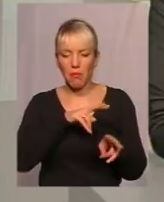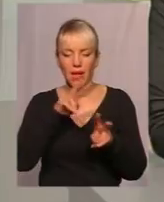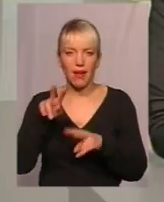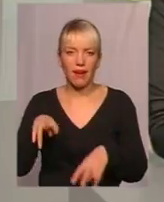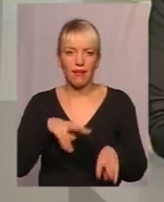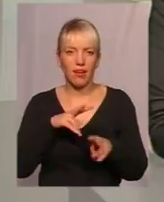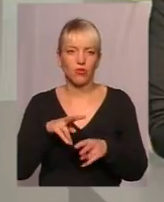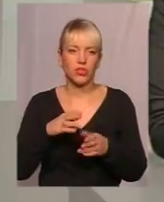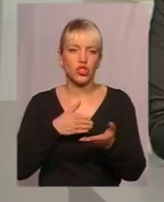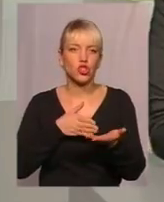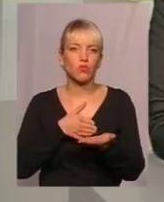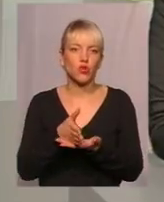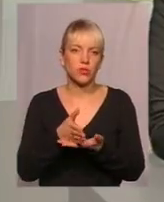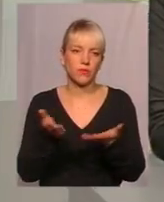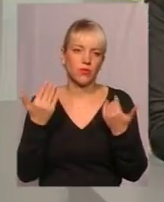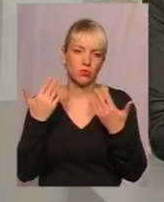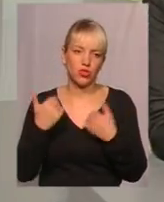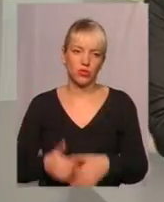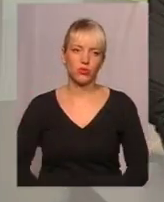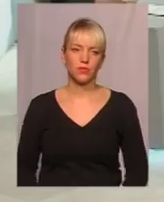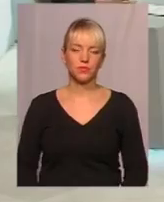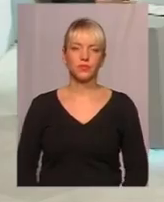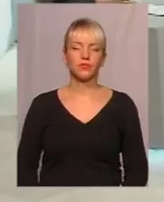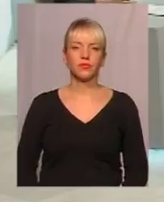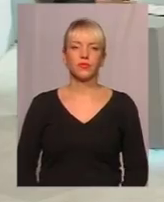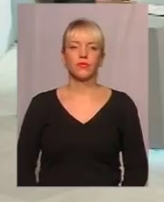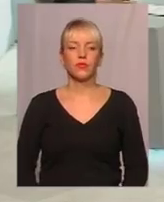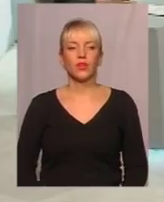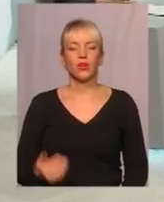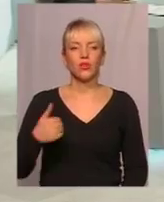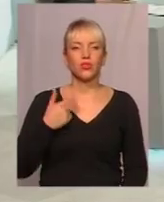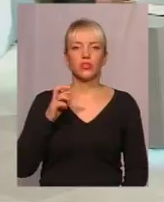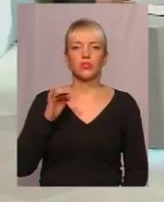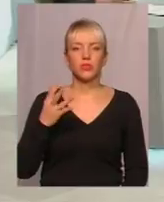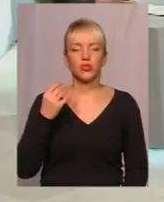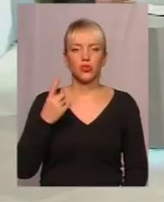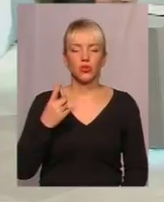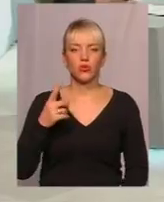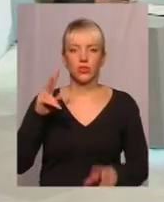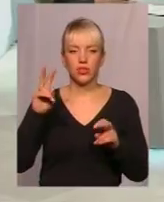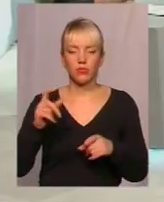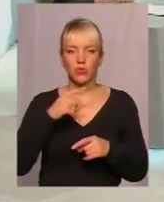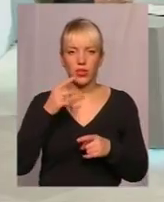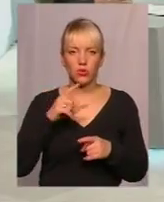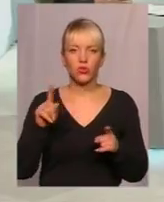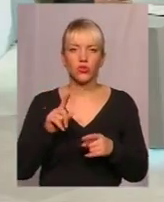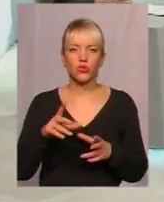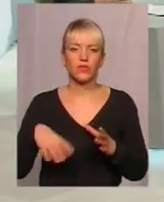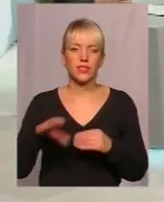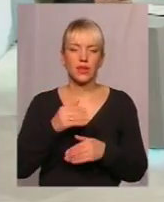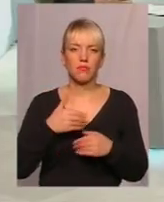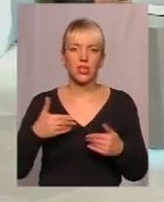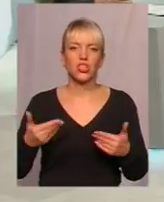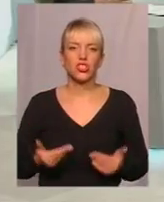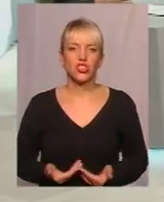відпочинку дякую пані Світлана я бачу ще йде затронуть тему що ми всі живем